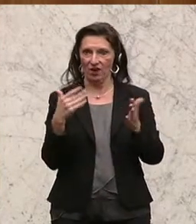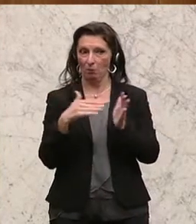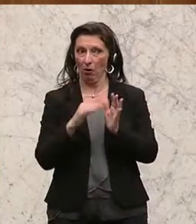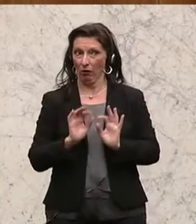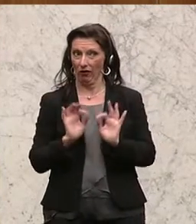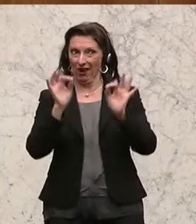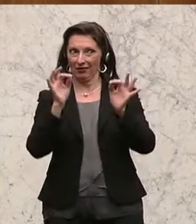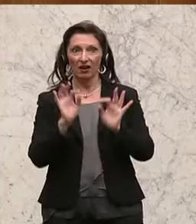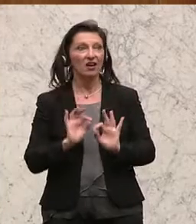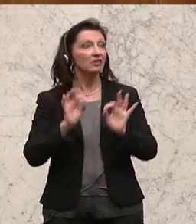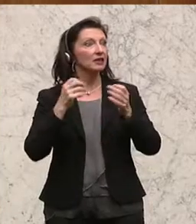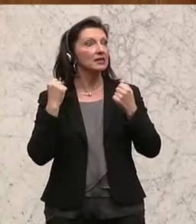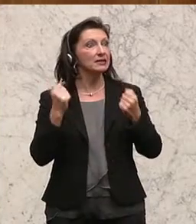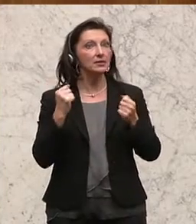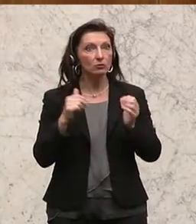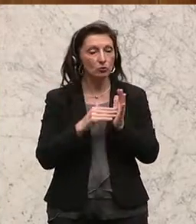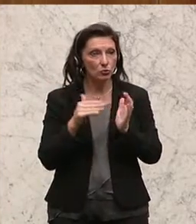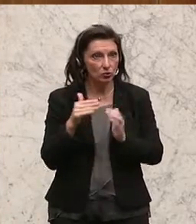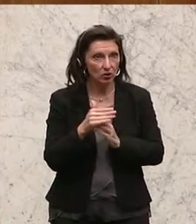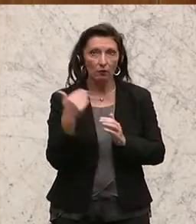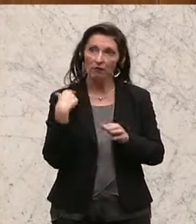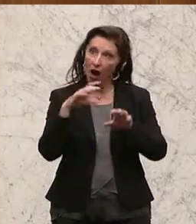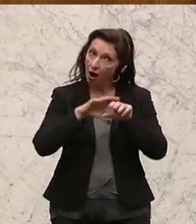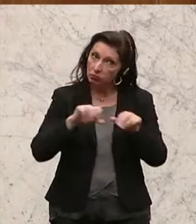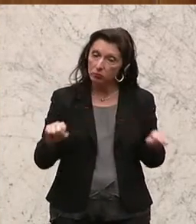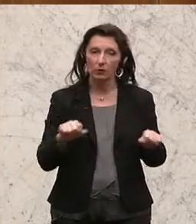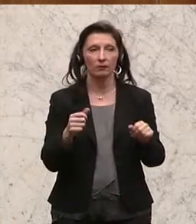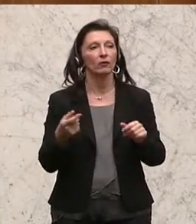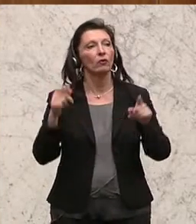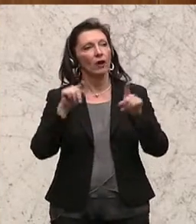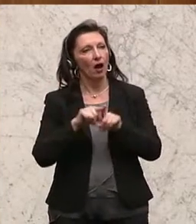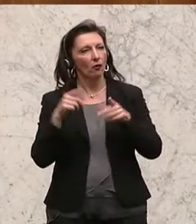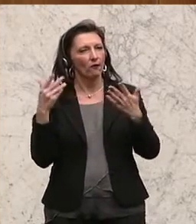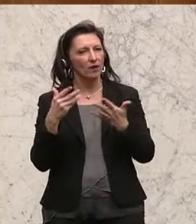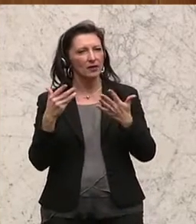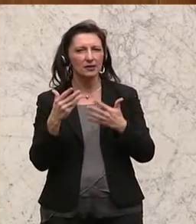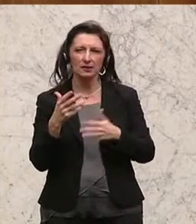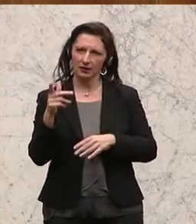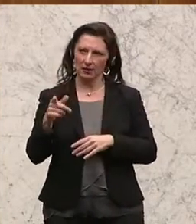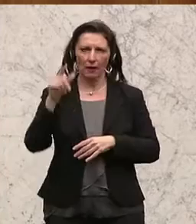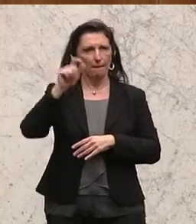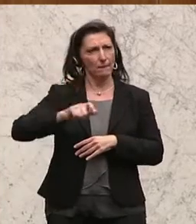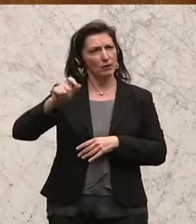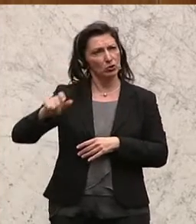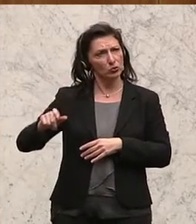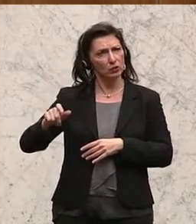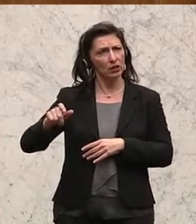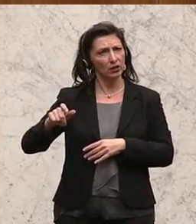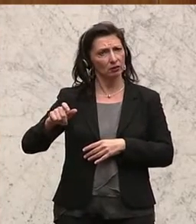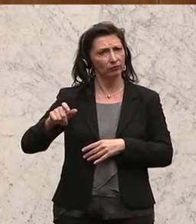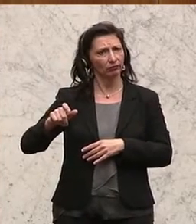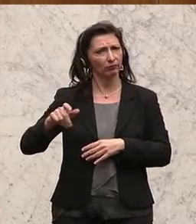Qualitätssicherungssysteme vereinbart und wir wollen vor allem bei Menschen, die